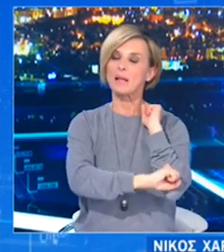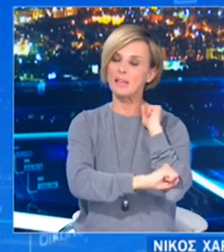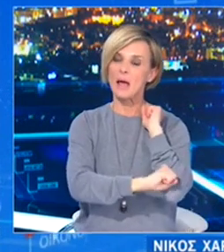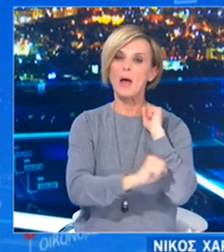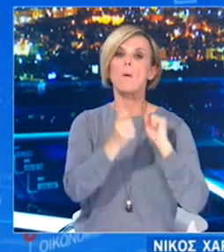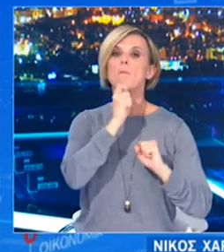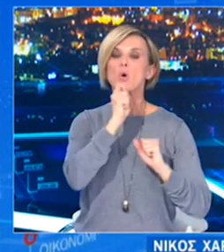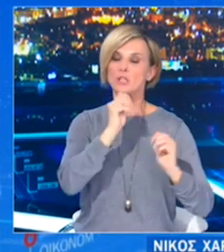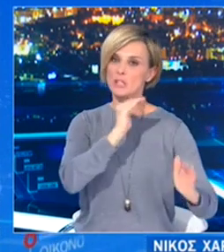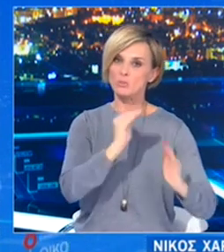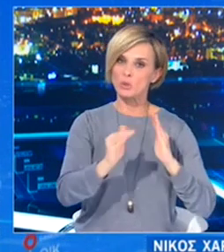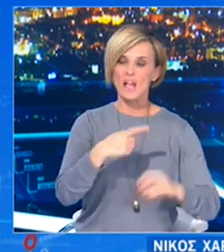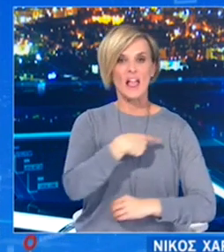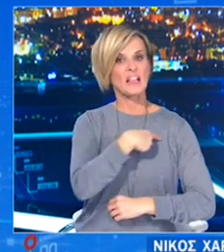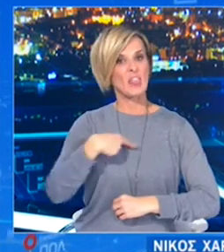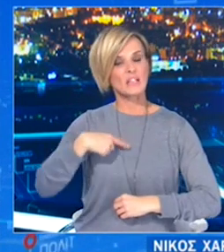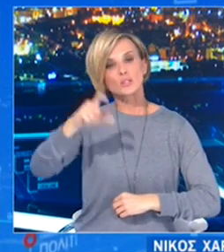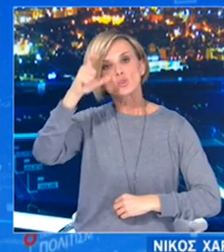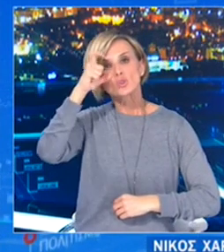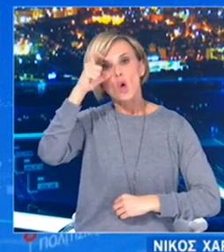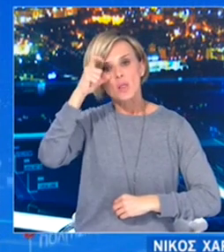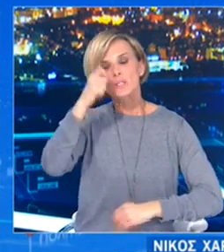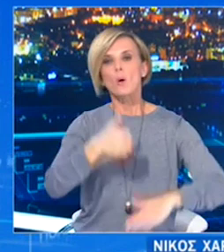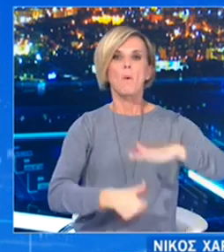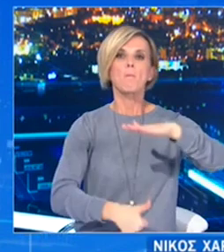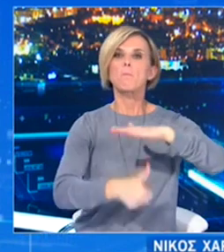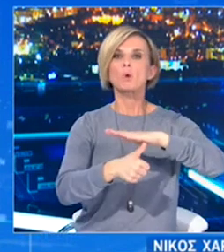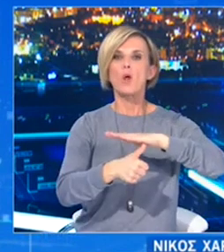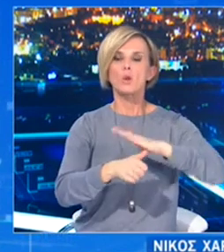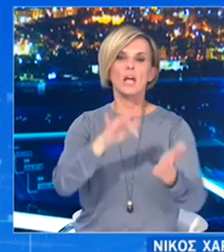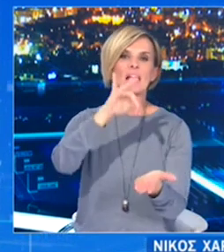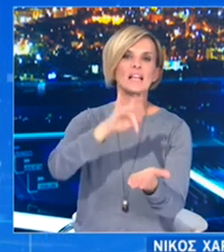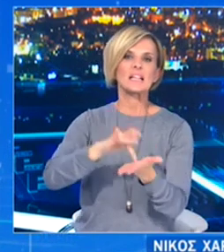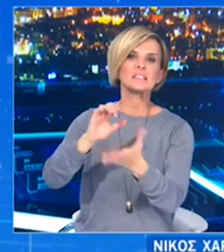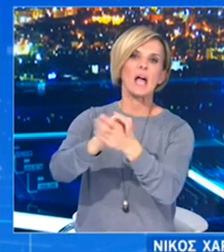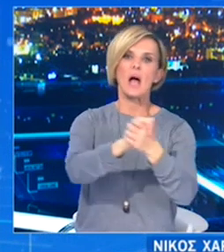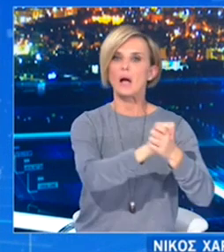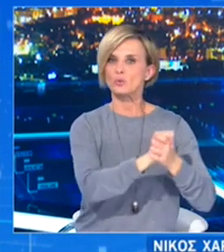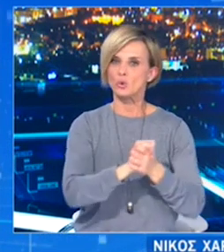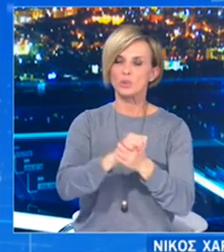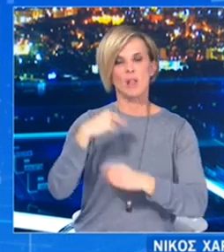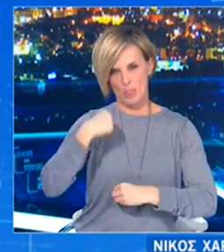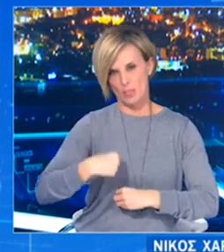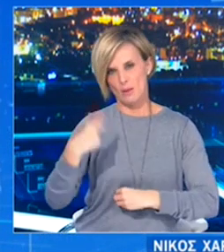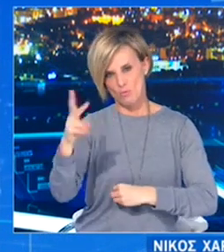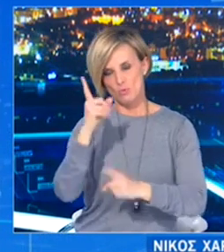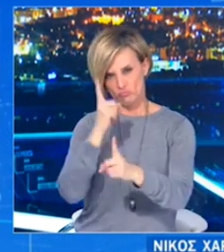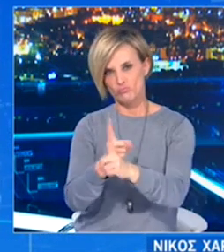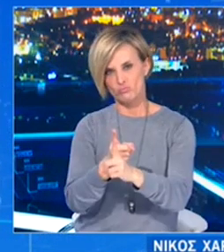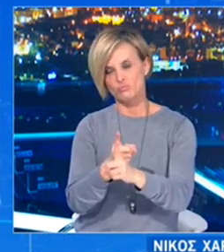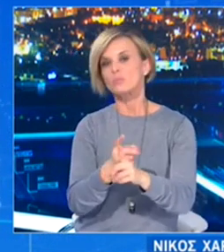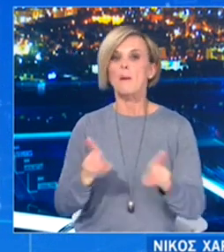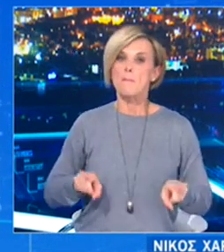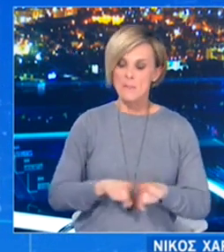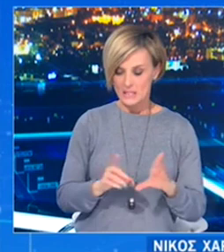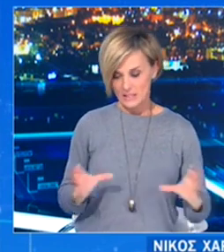Παπαγεωργίου, τον Καθηγητή μας τον κ. Τσιόδρα, τον πρόεδρο της Κεντρικής Ένωσης Δήμων Ελλάδας κ. Παστεργίου και όλους τους δημάρχους των περιοχών αυτών,